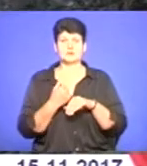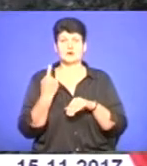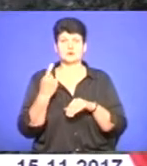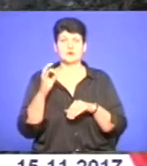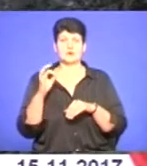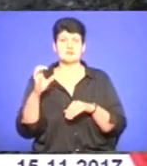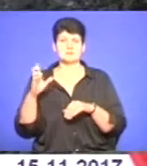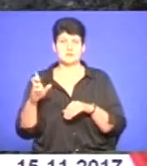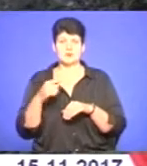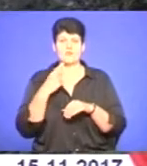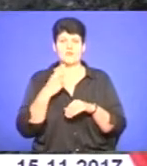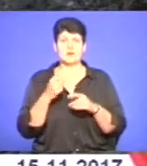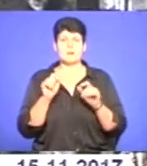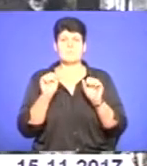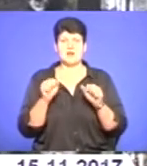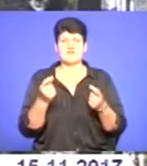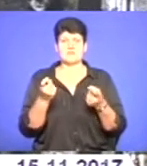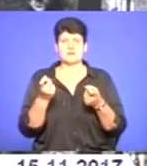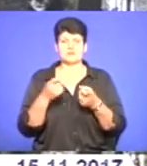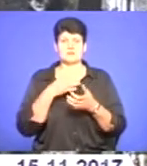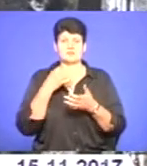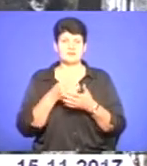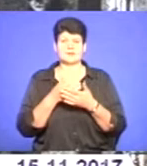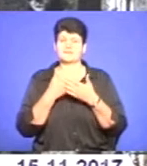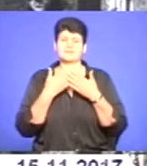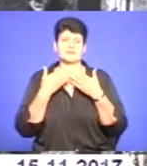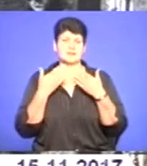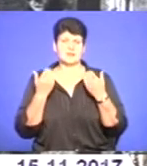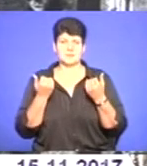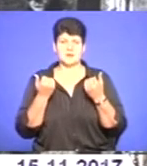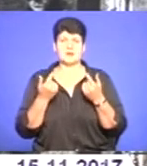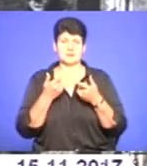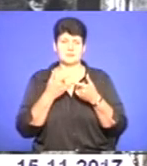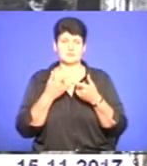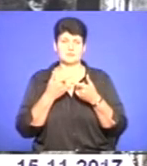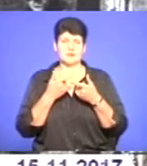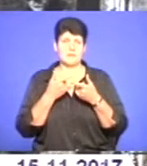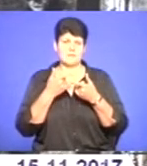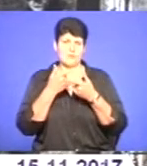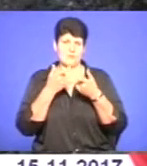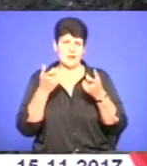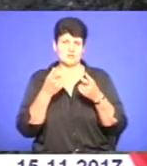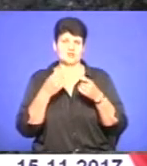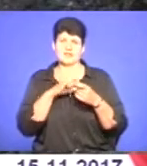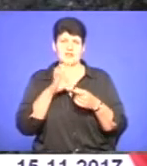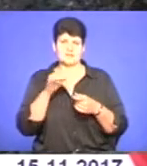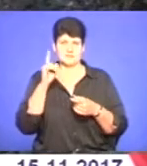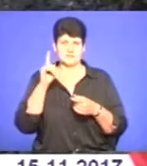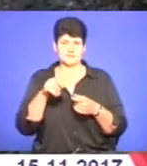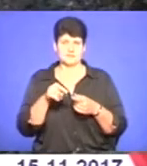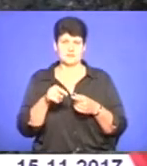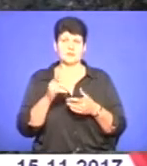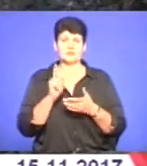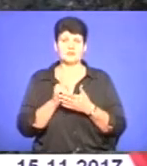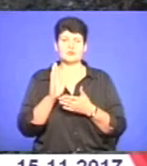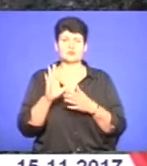ОСББ стверджує, прав притягнути порушників до відповідальності не мають, а на попередження зважають не всі мешканці. Фактично мають відбутися